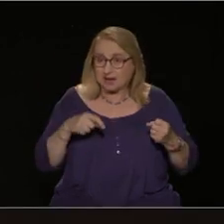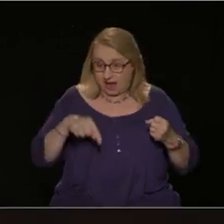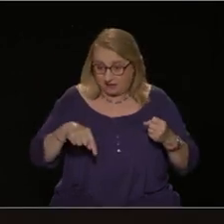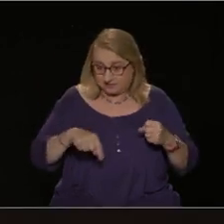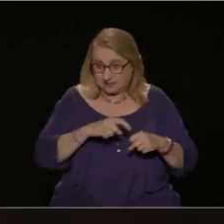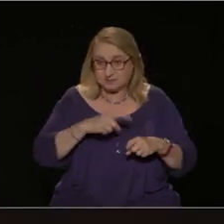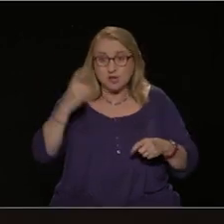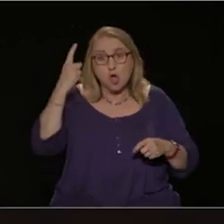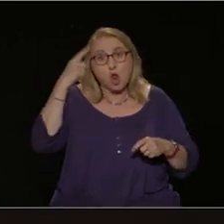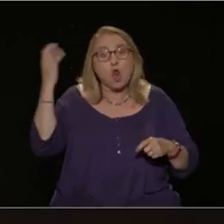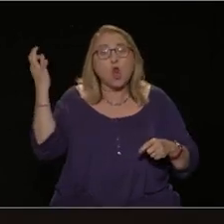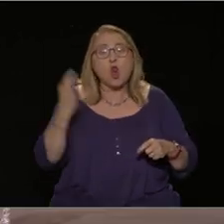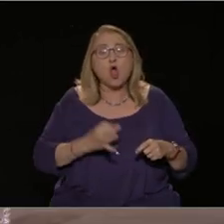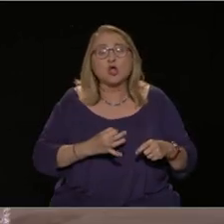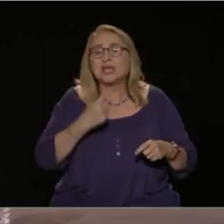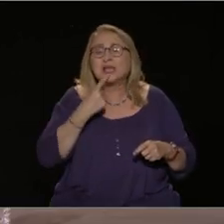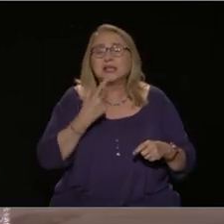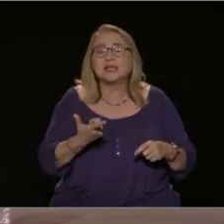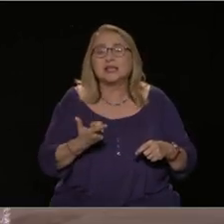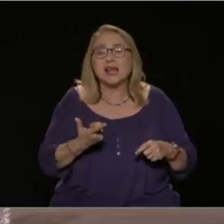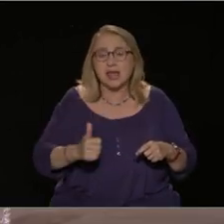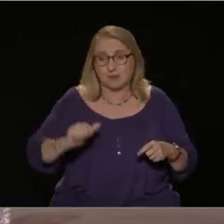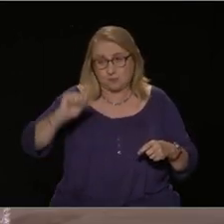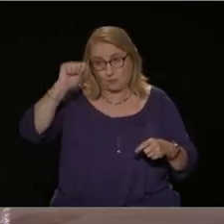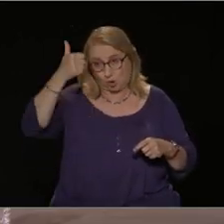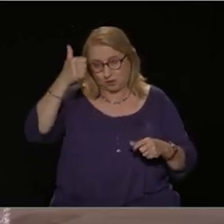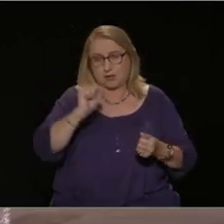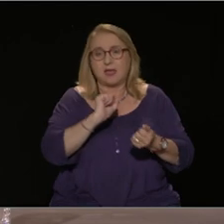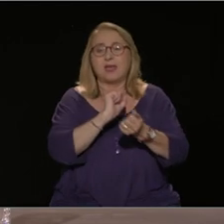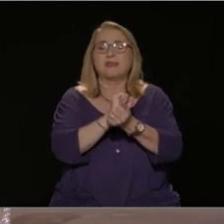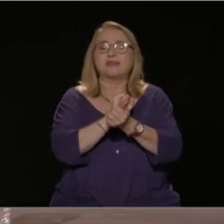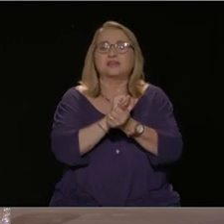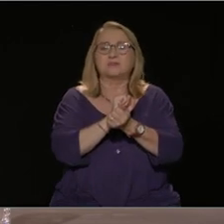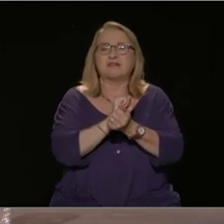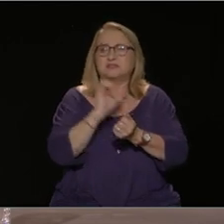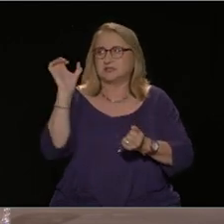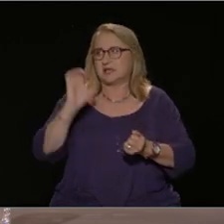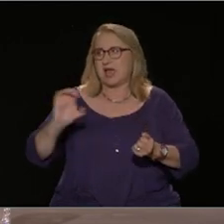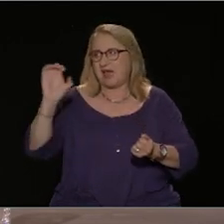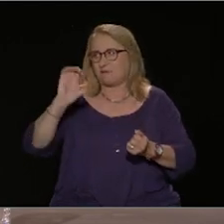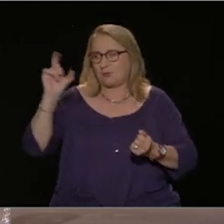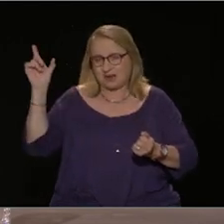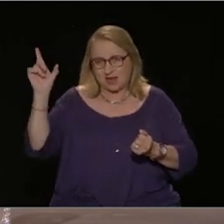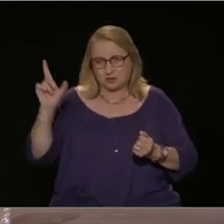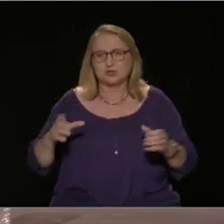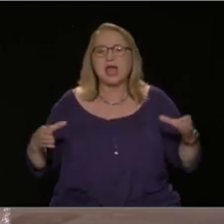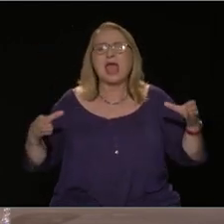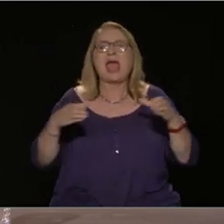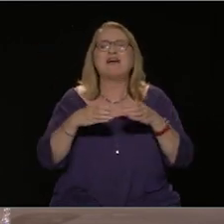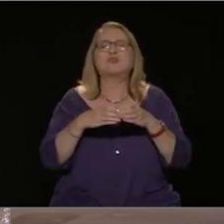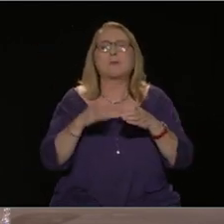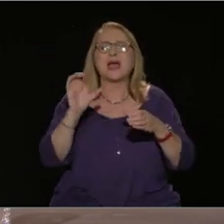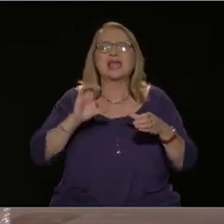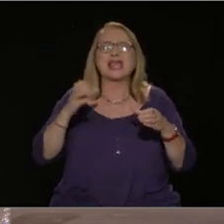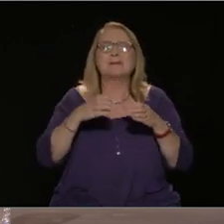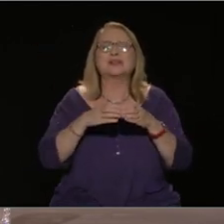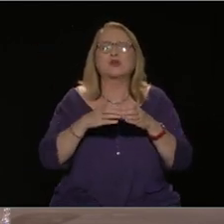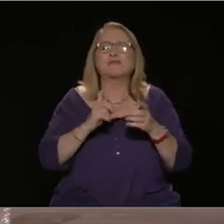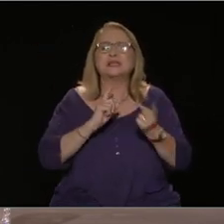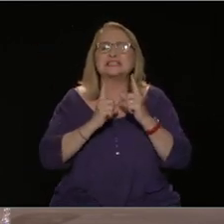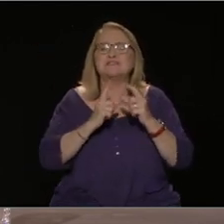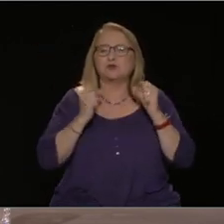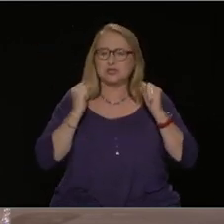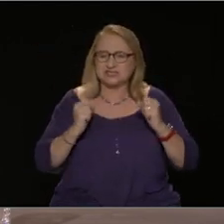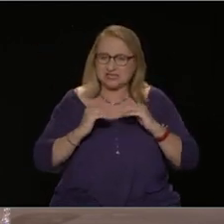απ' όλα είναι η δεσμεύση στην ΕΕ, το σύμφωνο σταθερότητας της Κομισιόν, η εξυπηρέτηση του